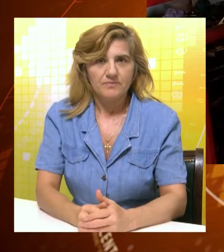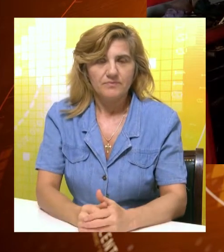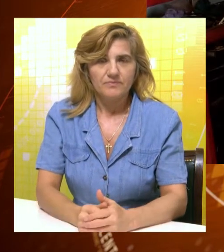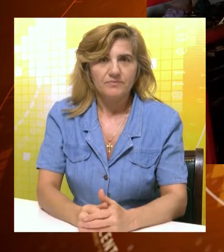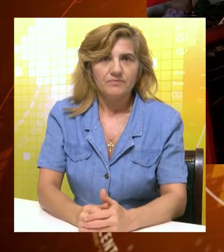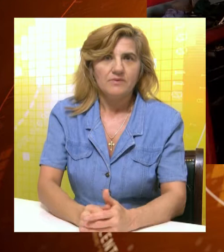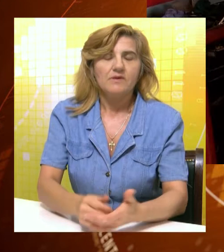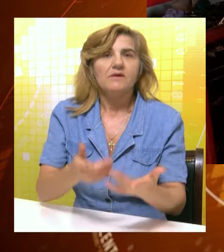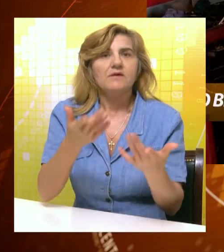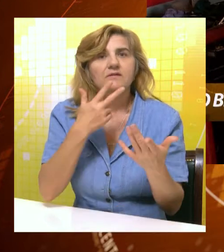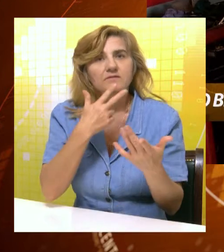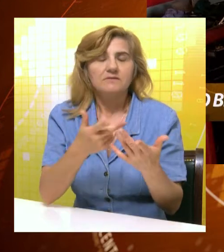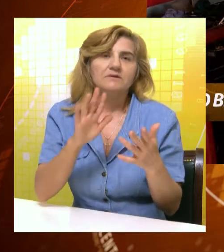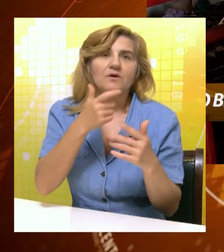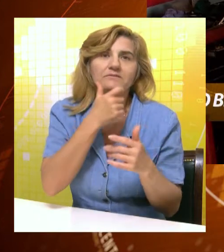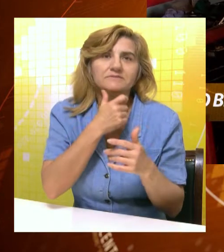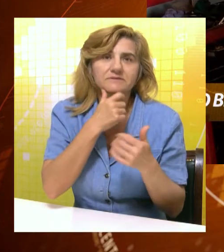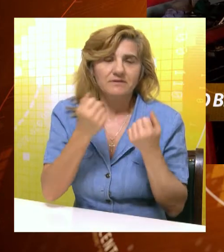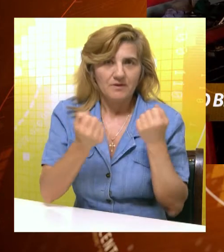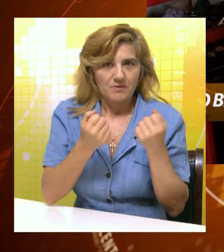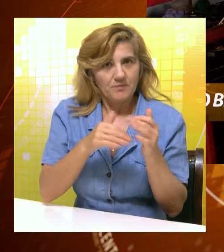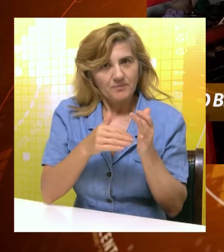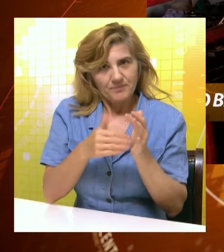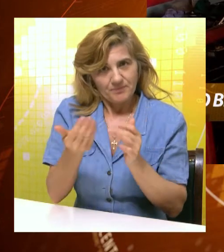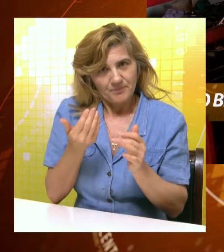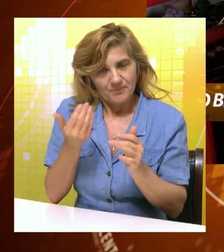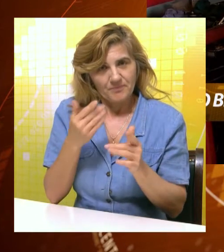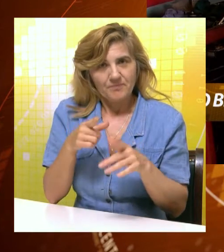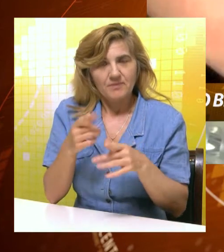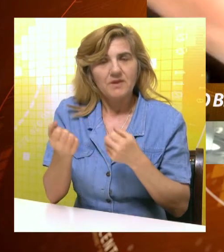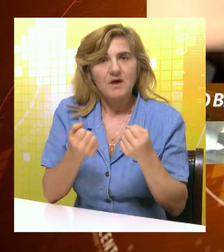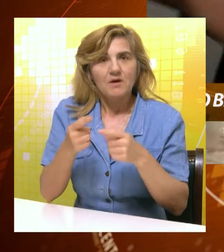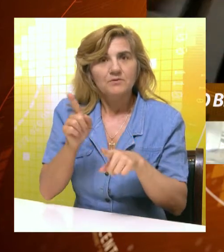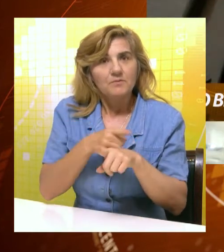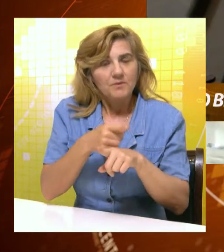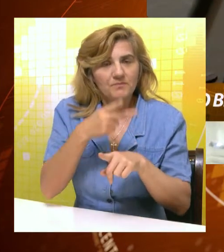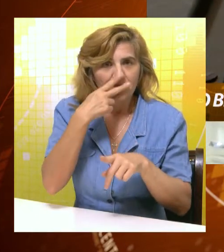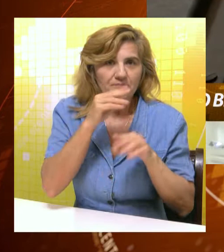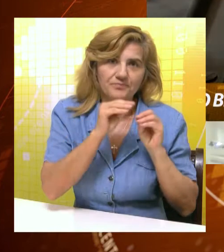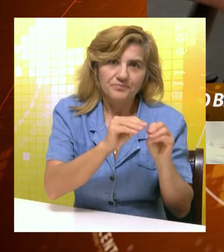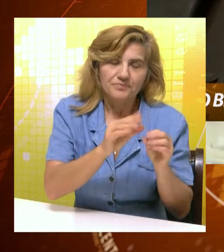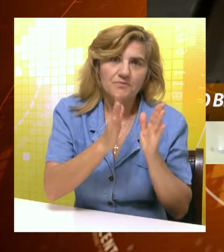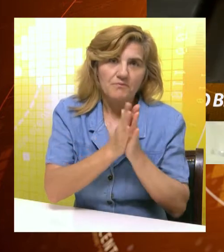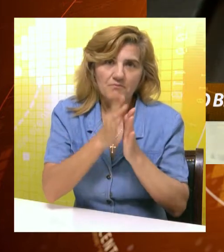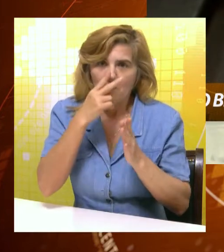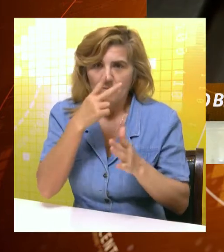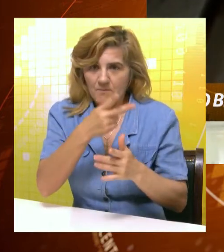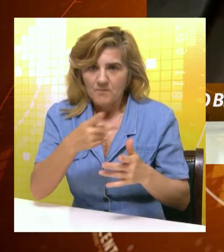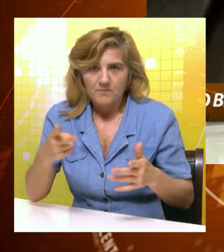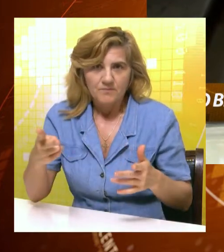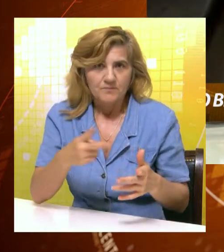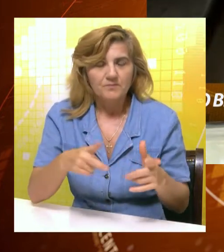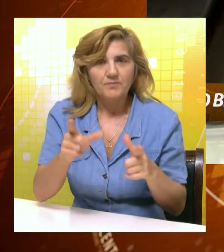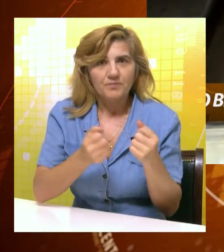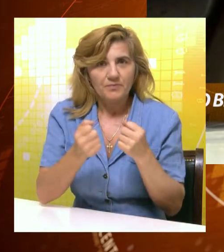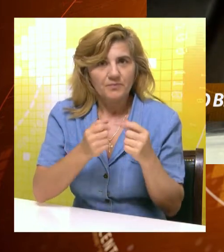Bez obzira na starosti i stanje automobila neophodno je da pred polazak na put odneti kod automehaničara, savjetuju stručnjaci. Po rečima